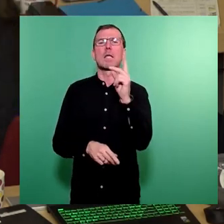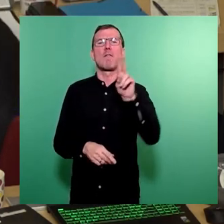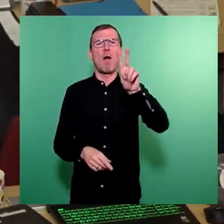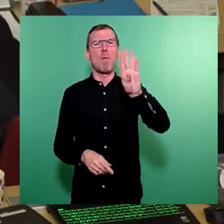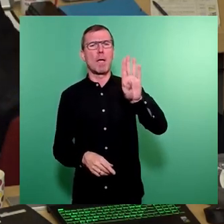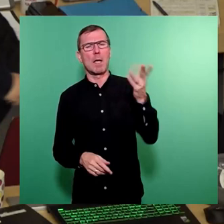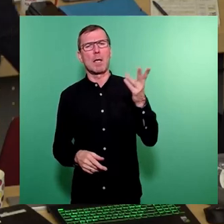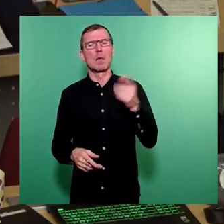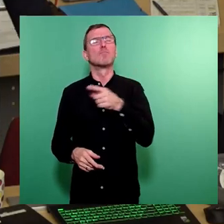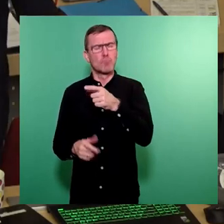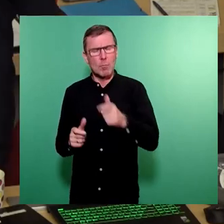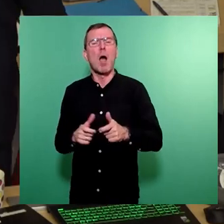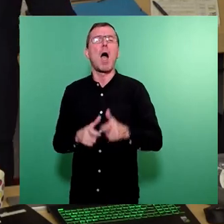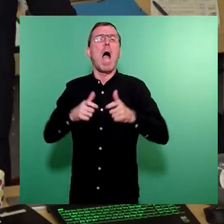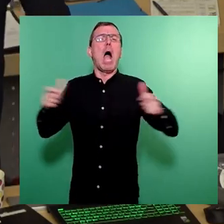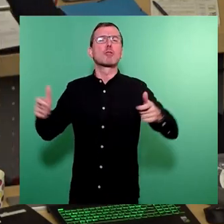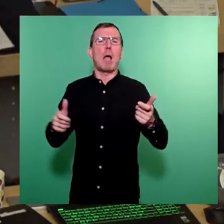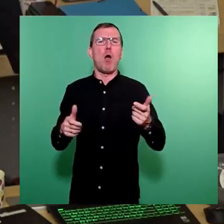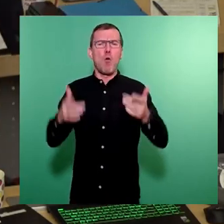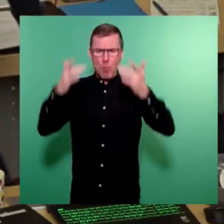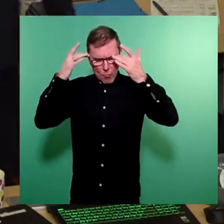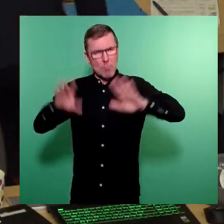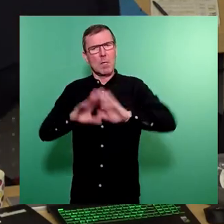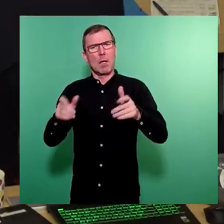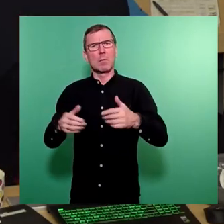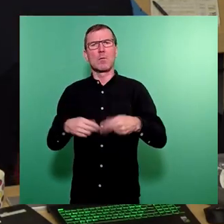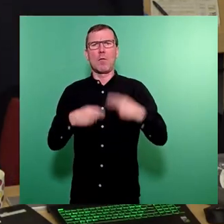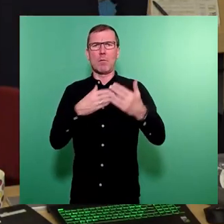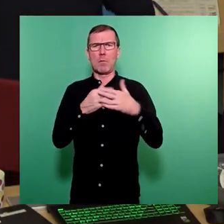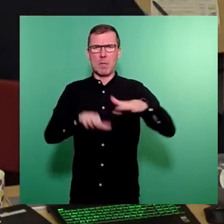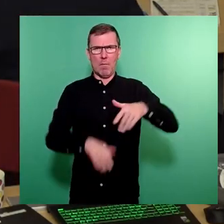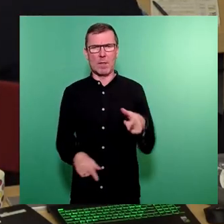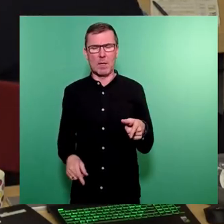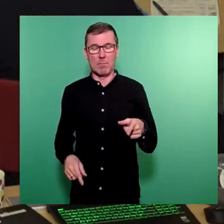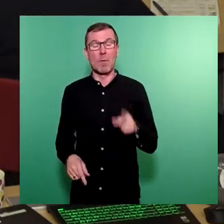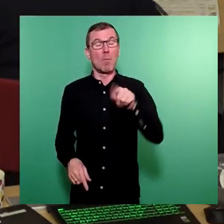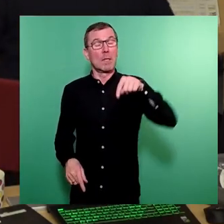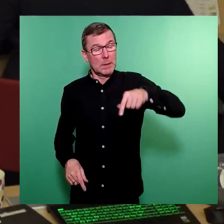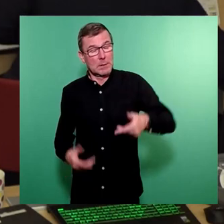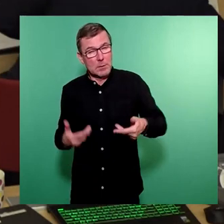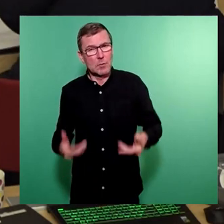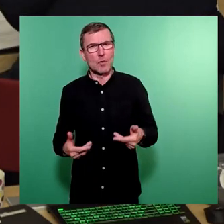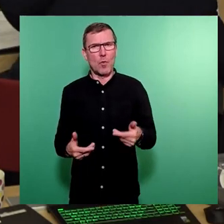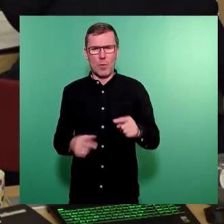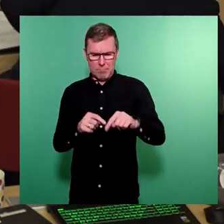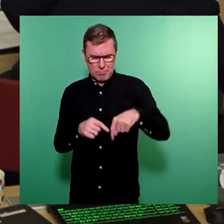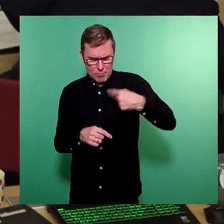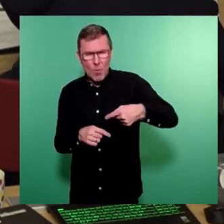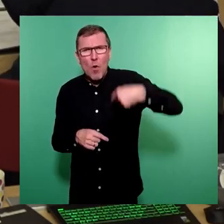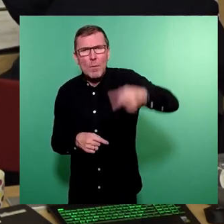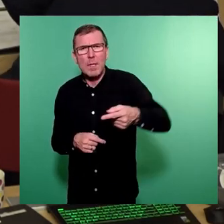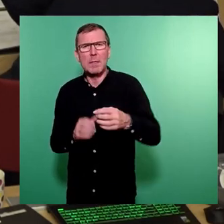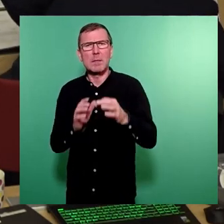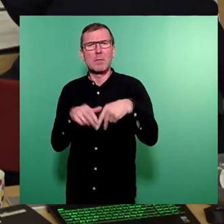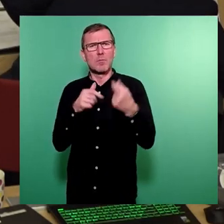einem Ausbauszenario bekannt. Jetzt ist es allerdings so, in dem überlegsten Beschlusspunkt